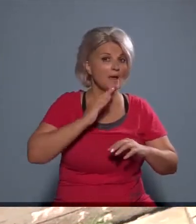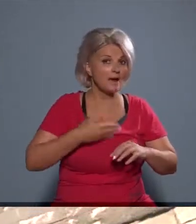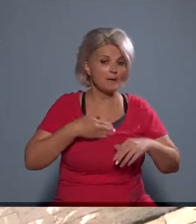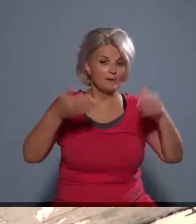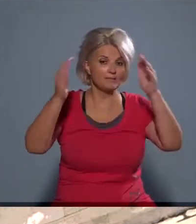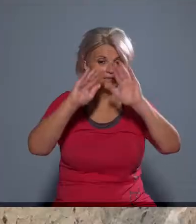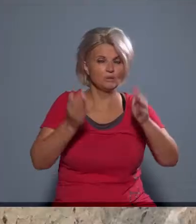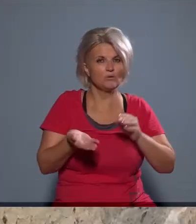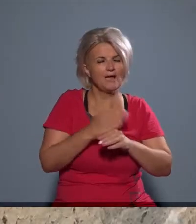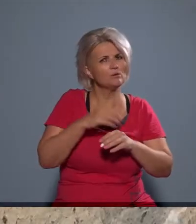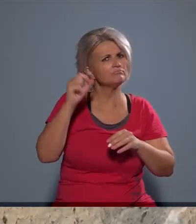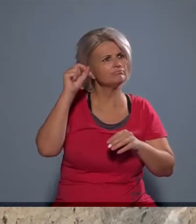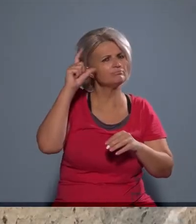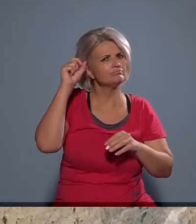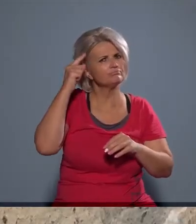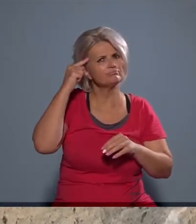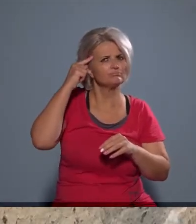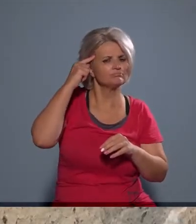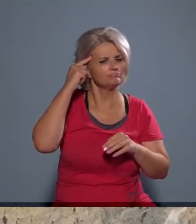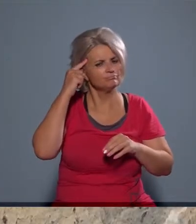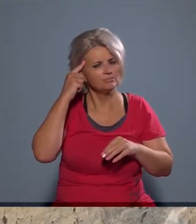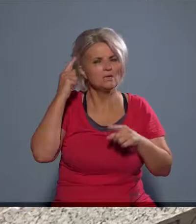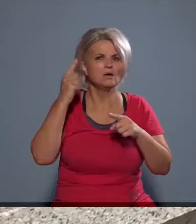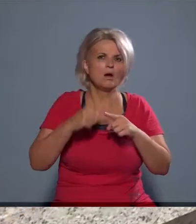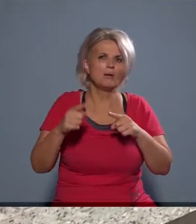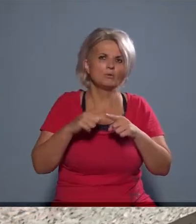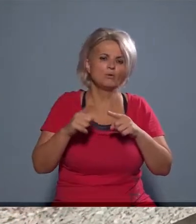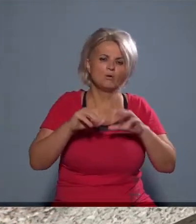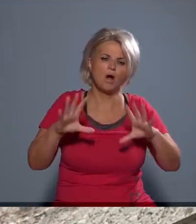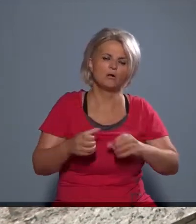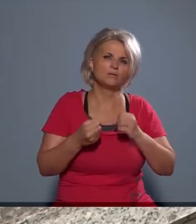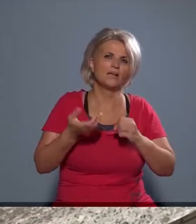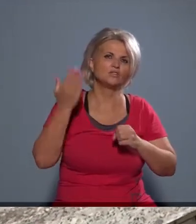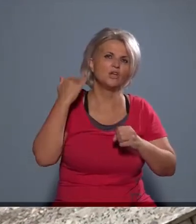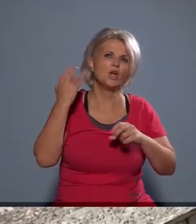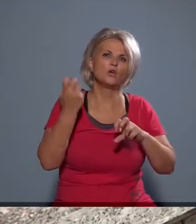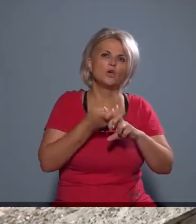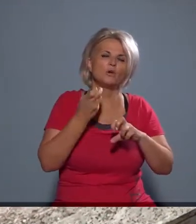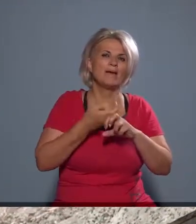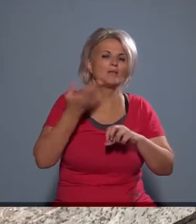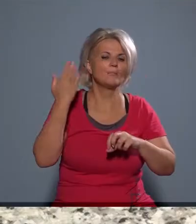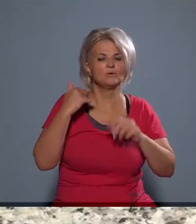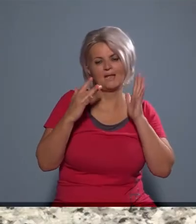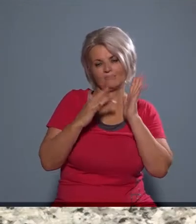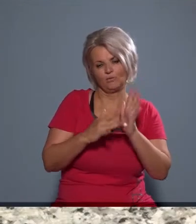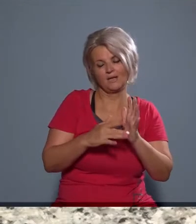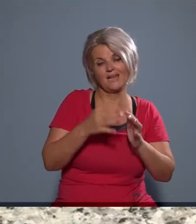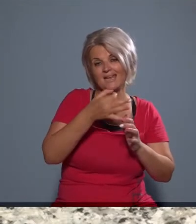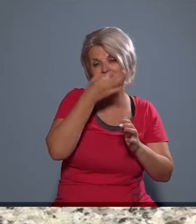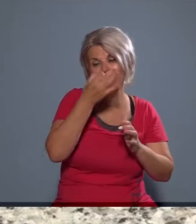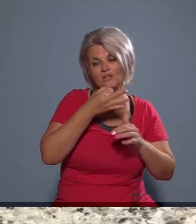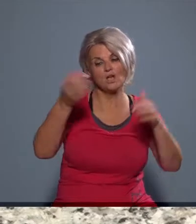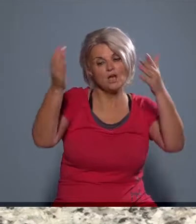szobrakat hosszú ötletelés előzte meg, hiszen az apró kis alkotások tematikusan Kőbenny a múltjára reflektálva lettek kieszelve.